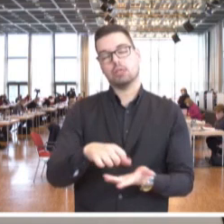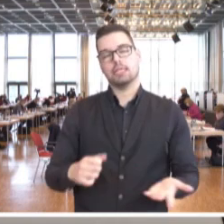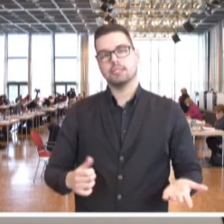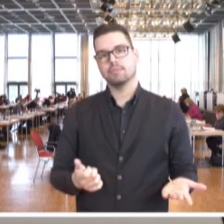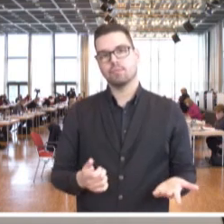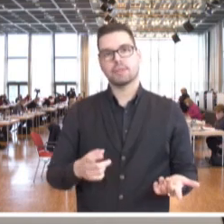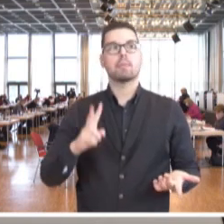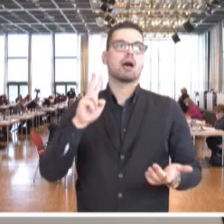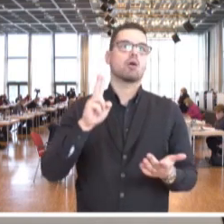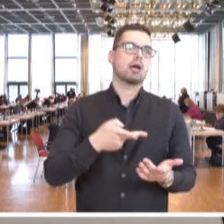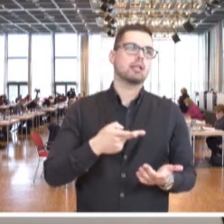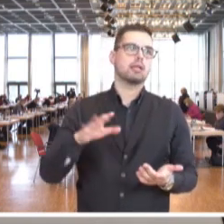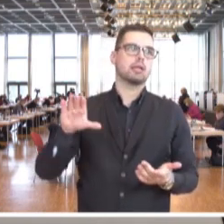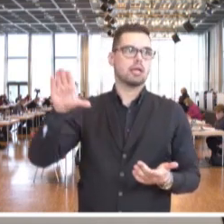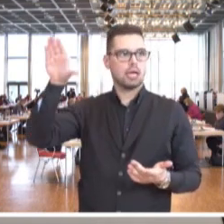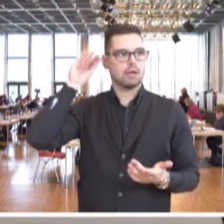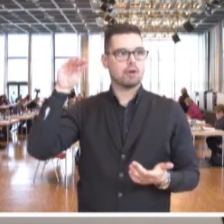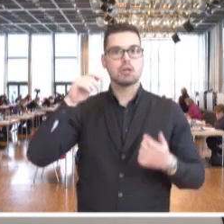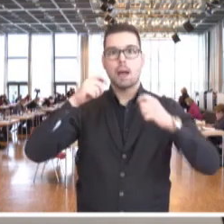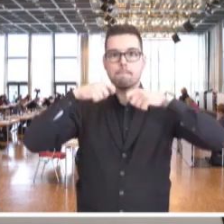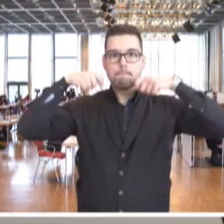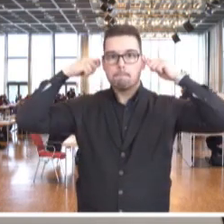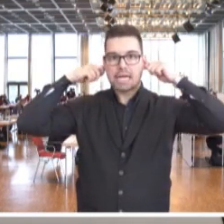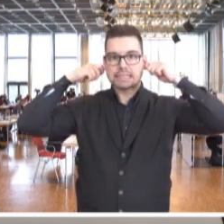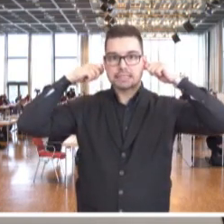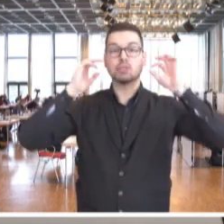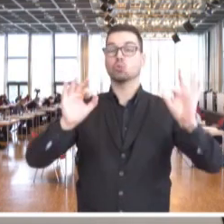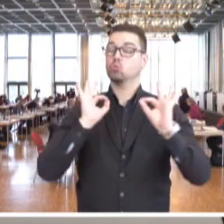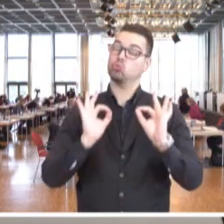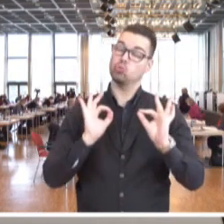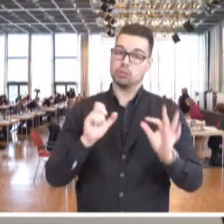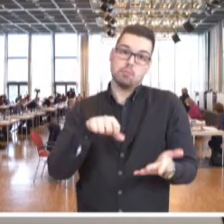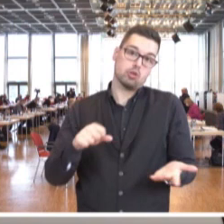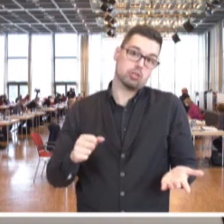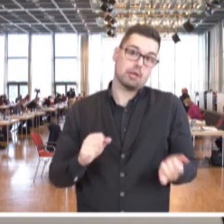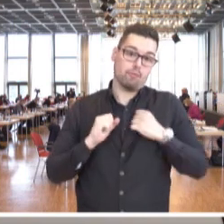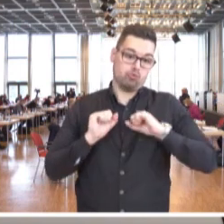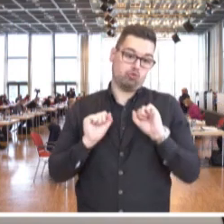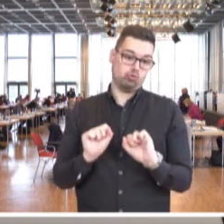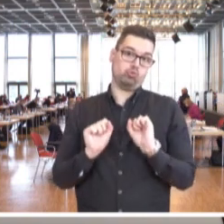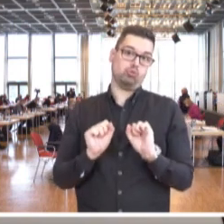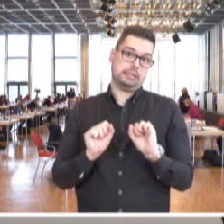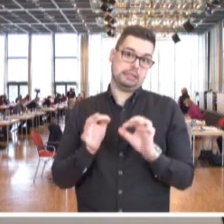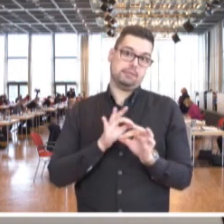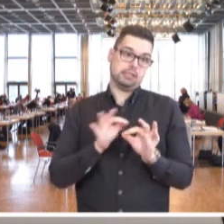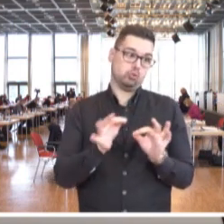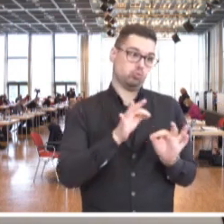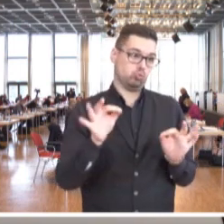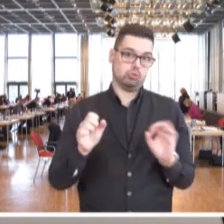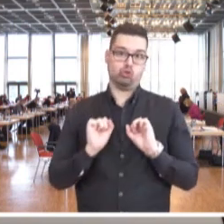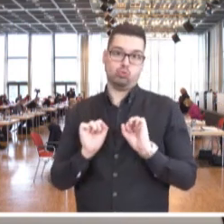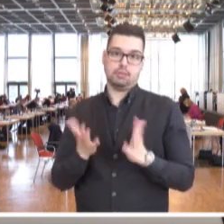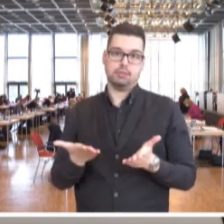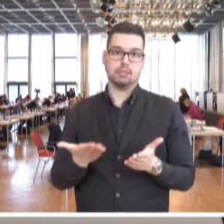haben wir aber auch alle erfahren, dass eigentlich Masken ein ganz gutes Mittel sind, letztendlich, um mit Infektionsverbreitung umzugehen.